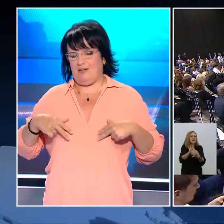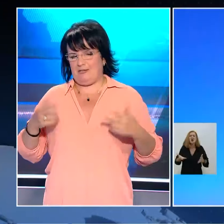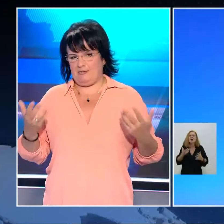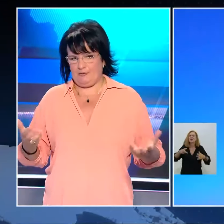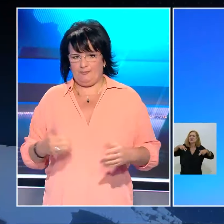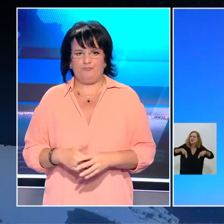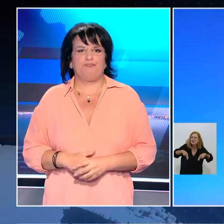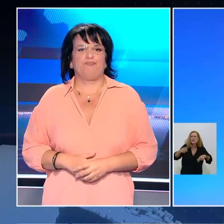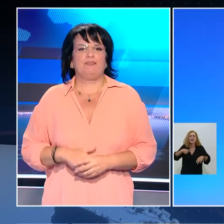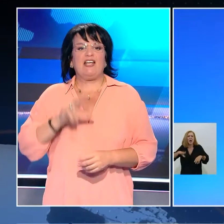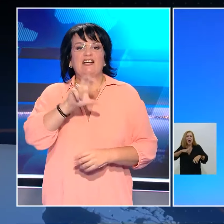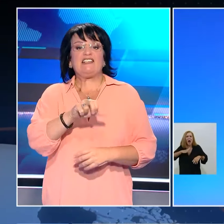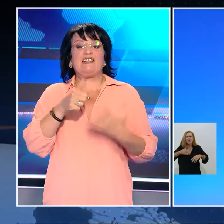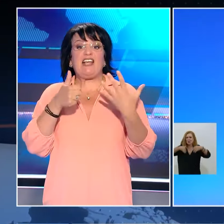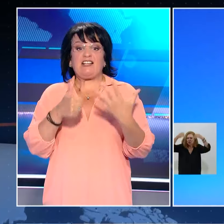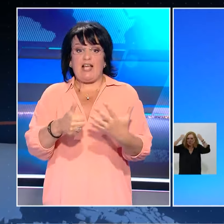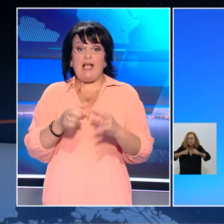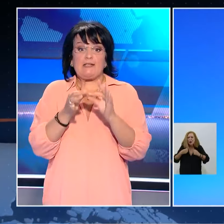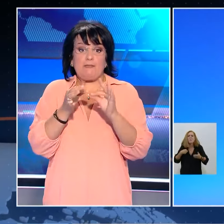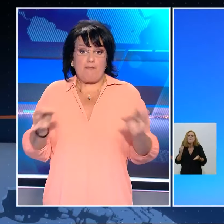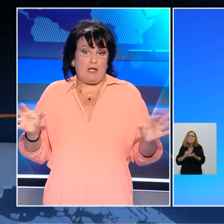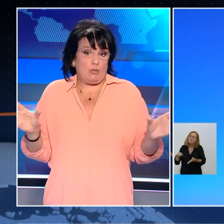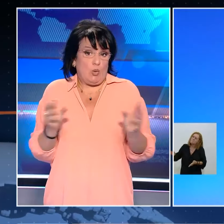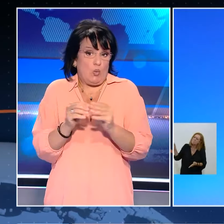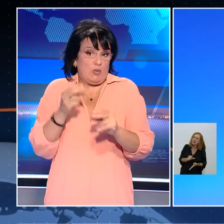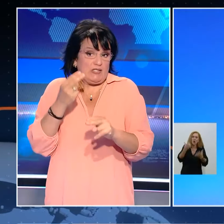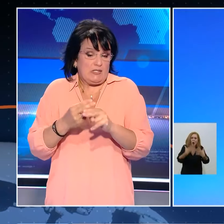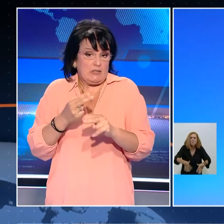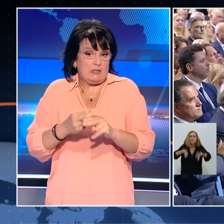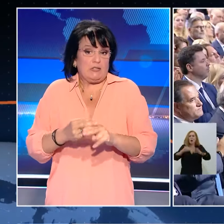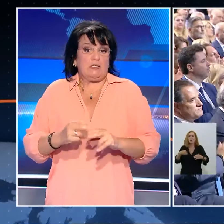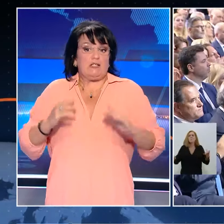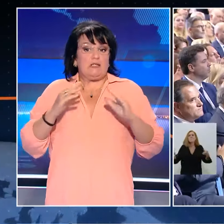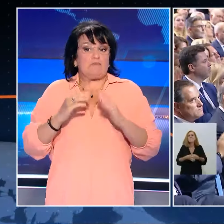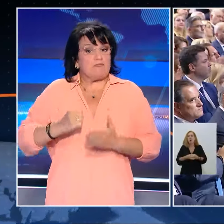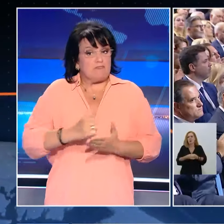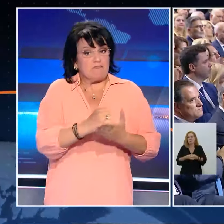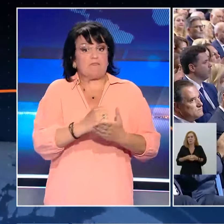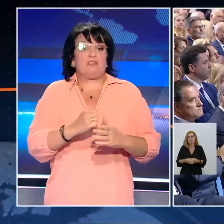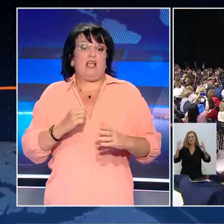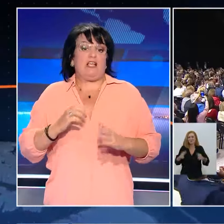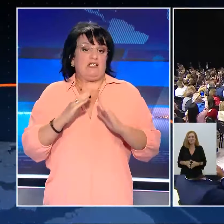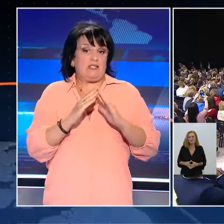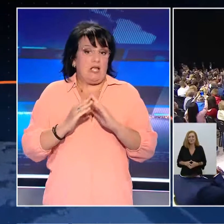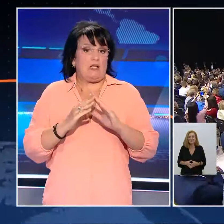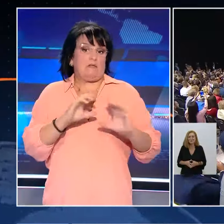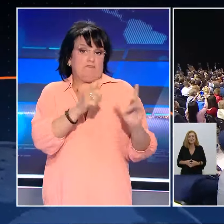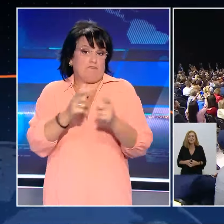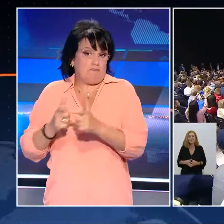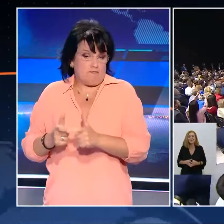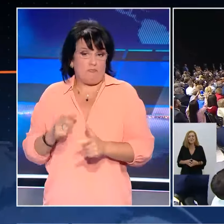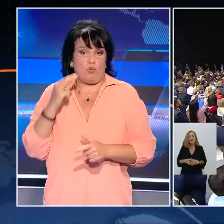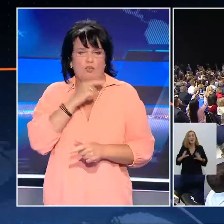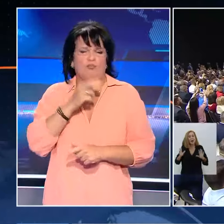Καλάθη 36 μέτρων με έμφαση στο ζήτημα της στέγης αλλά και στην οικονομική ενίσχυση ειδικών ομάδων που χρειάζονται στήριξη αναμένεται να παρουσιάσει αύριο ο Πρωθυπουργός στην